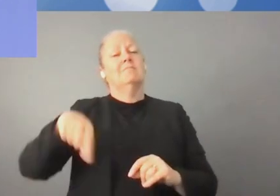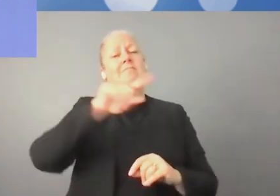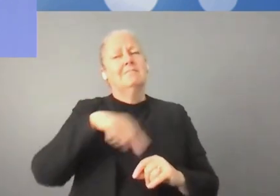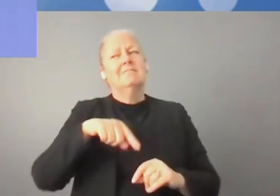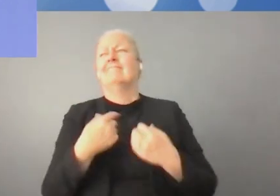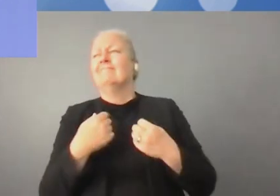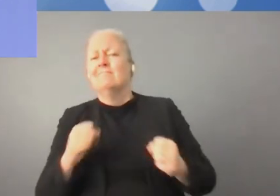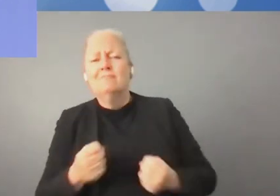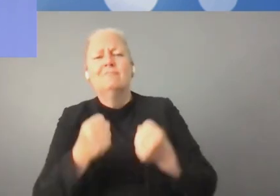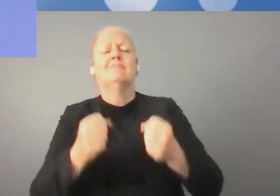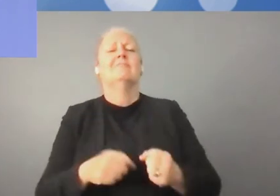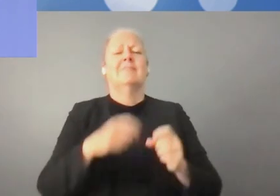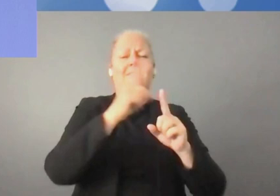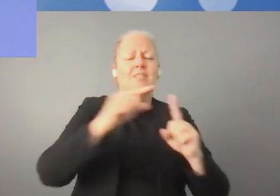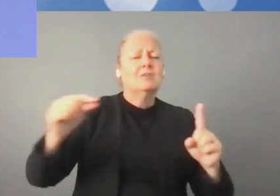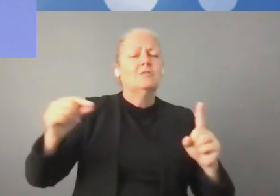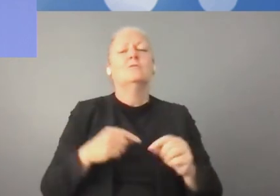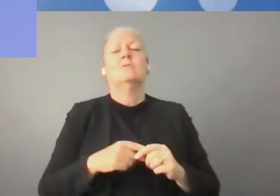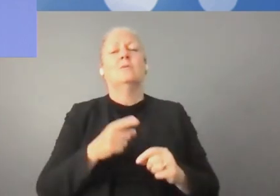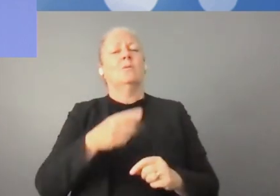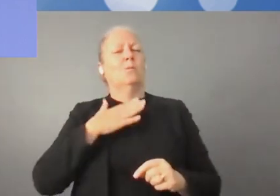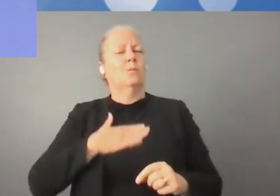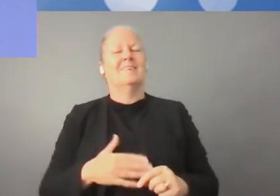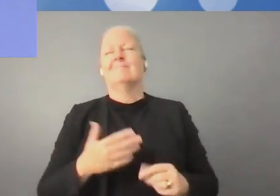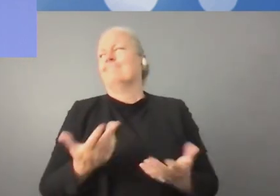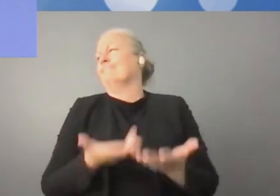d'un hub de centres d'innovation numérique.